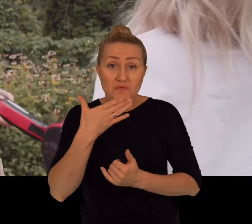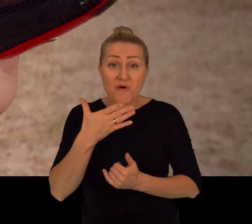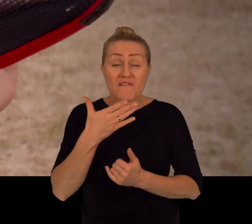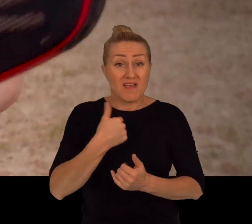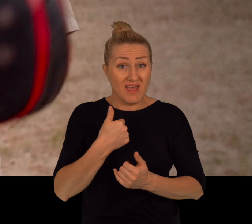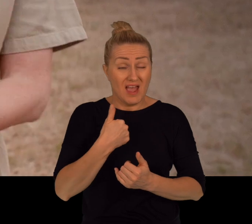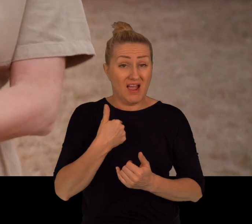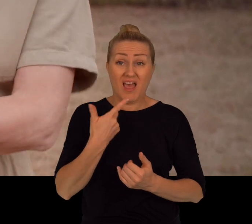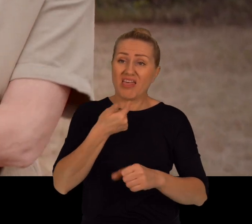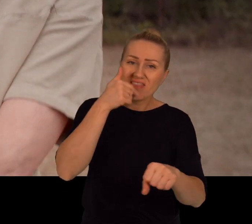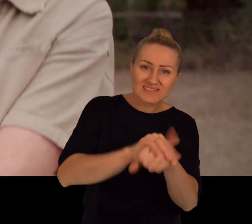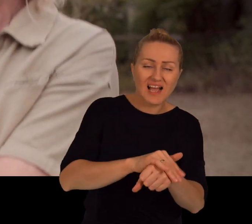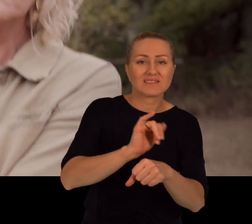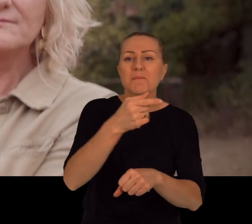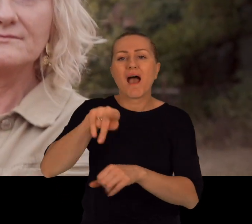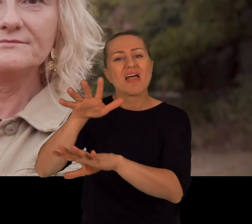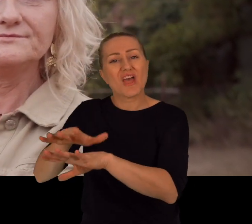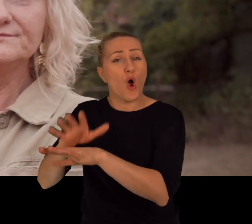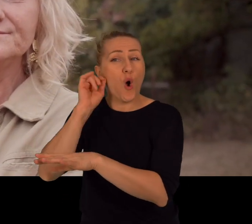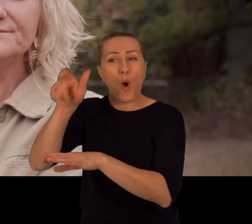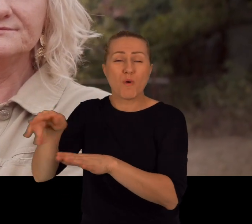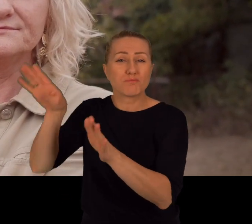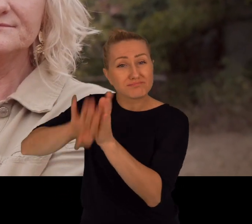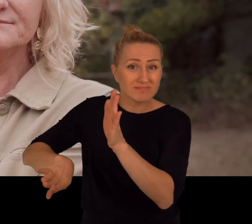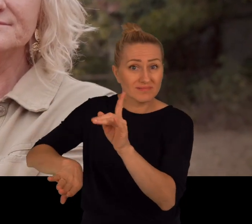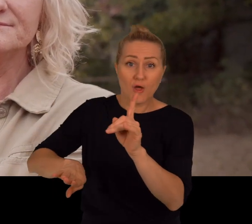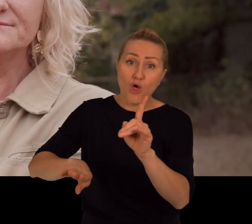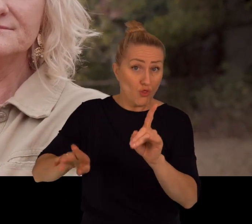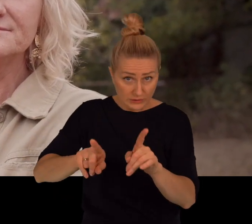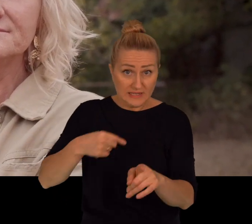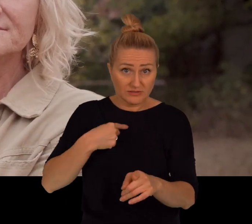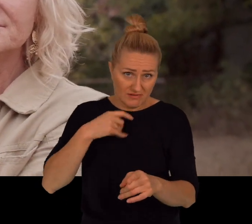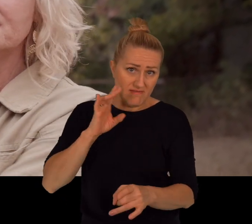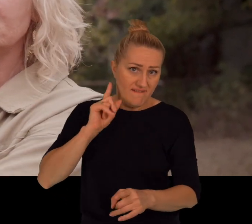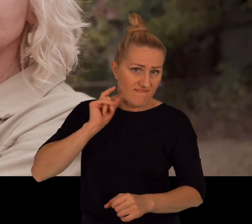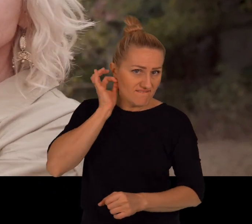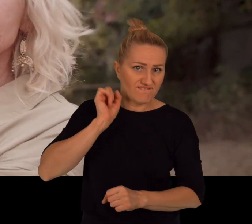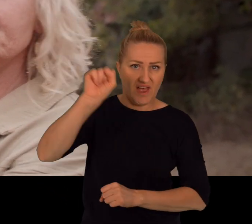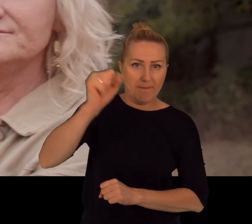niezgadzanie się na traktowanie kobiet przedmiotowo, tak, to jestem feministką.